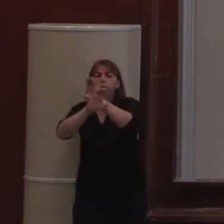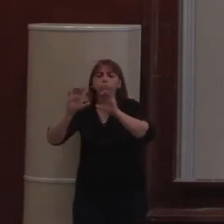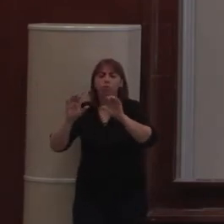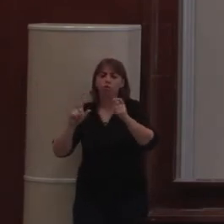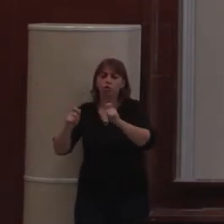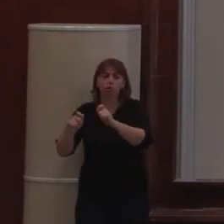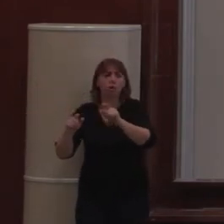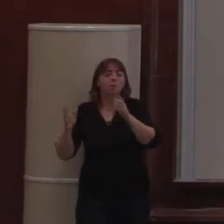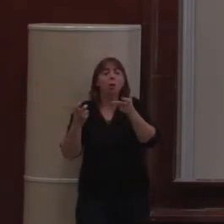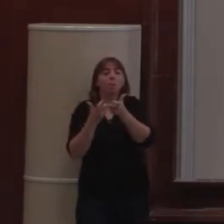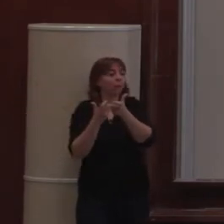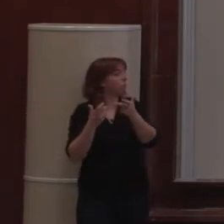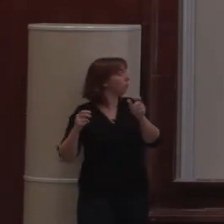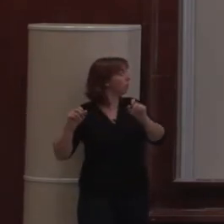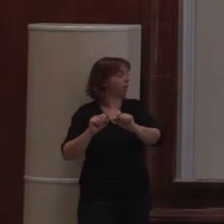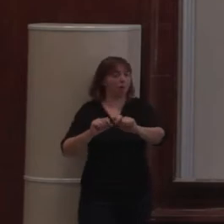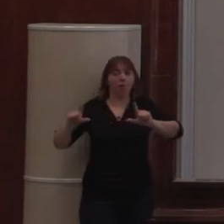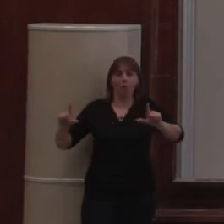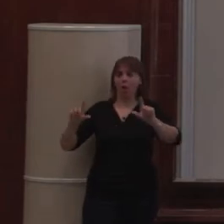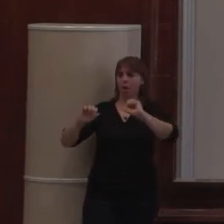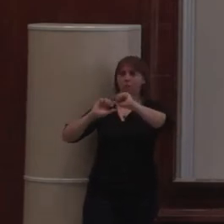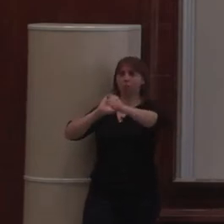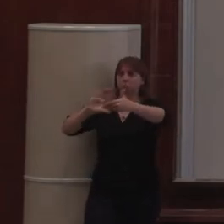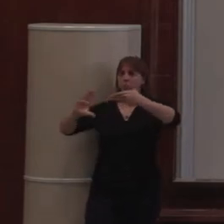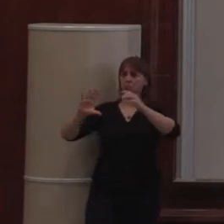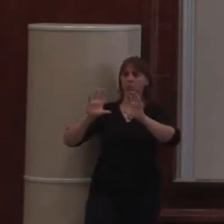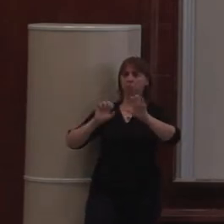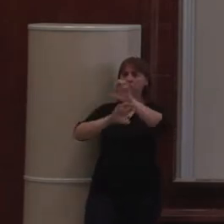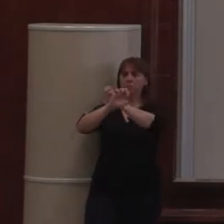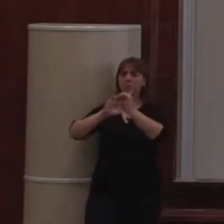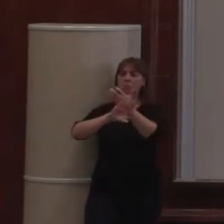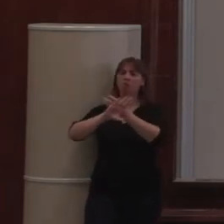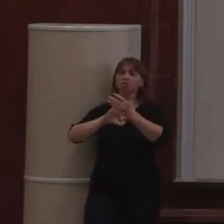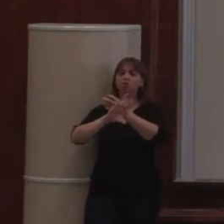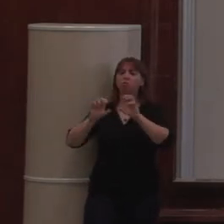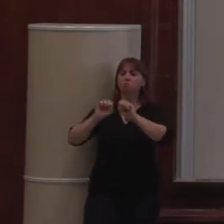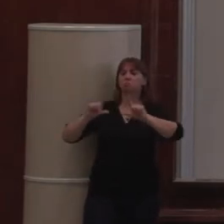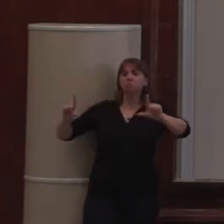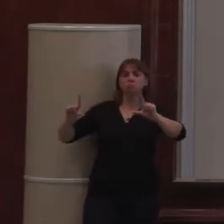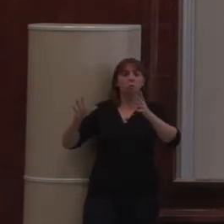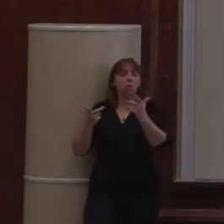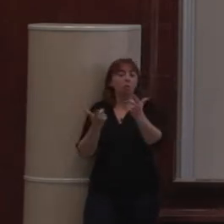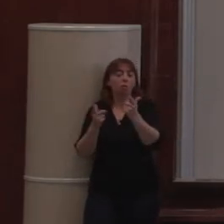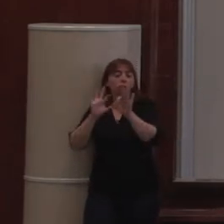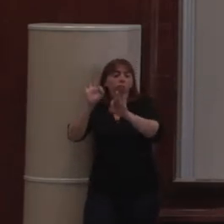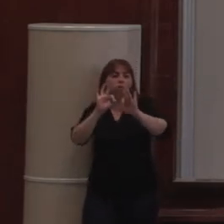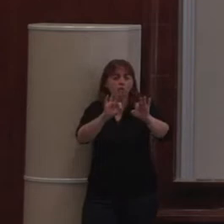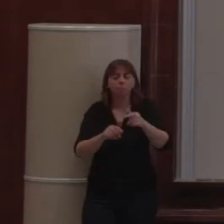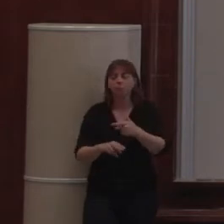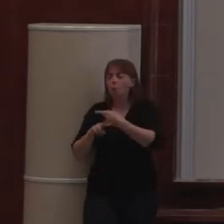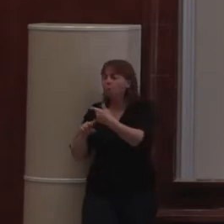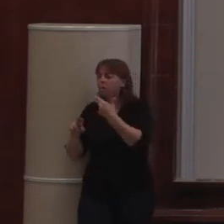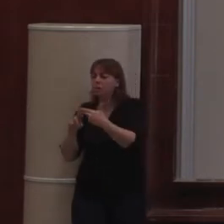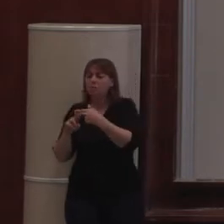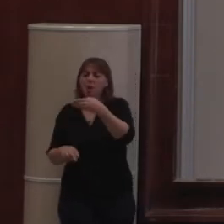capacité à en changer le layout, donc le design. Et donc, on a un outil qui s'appelle Mosaic, dans Plone, qui